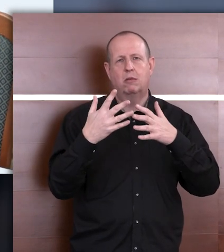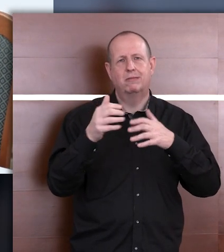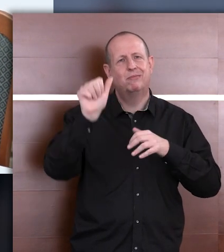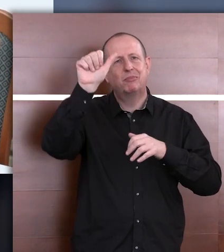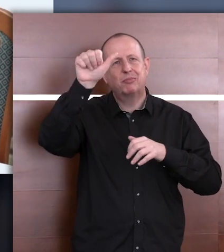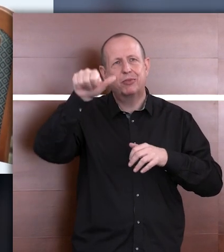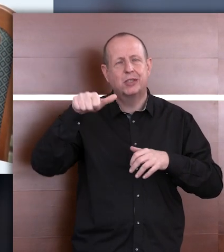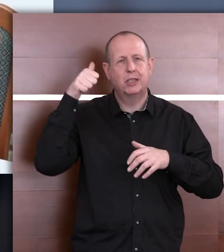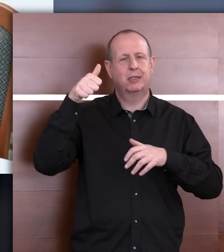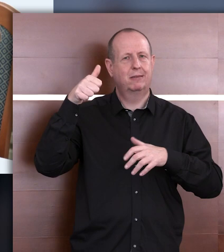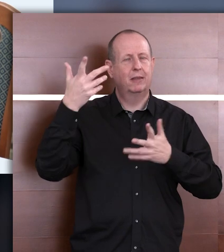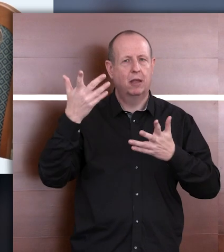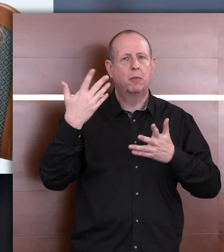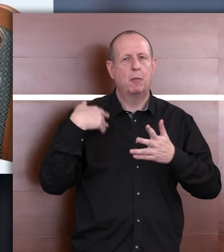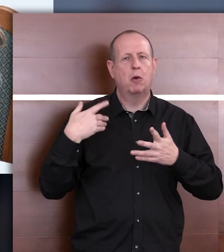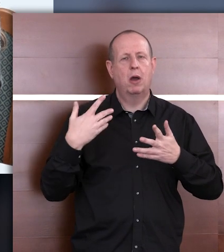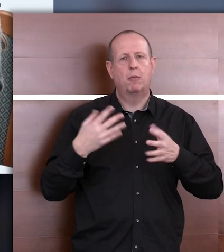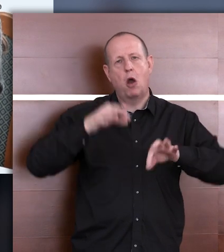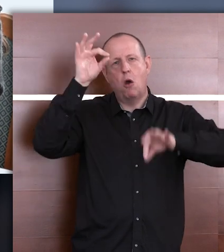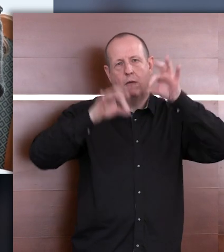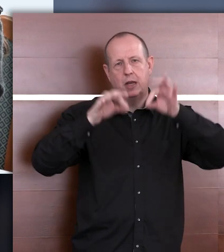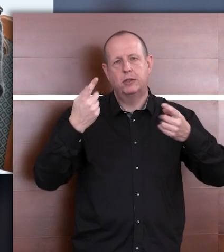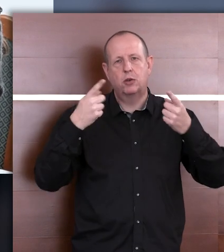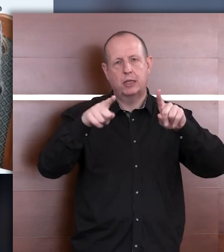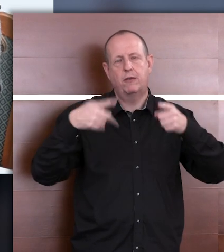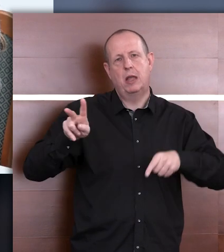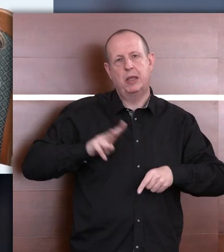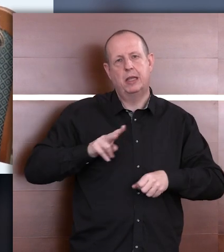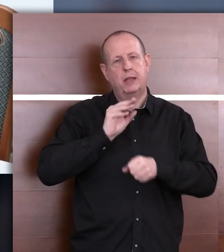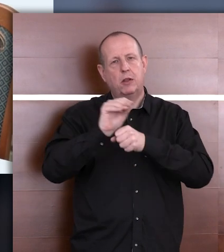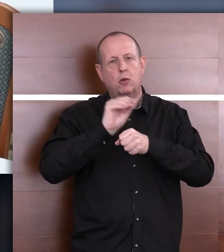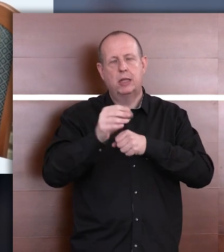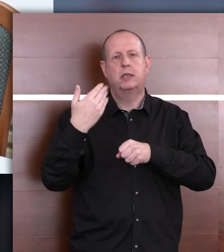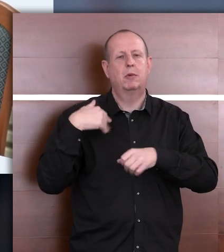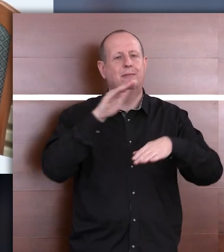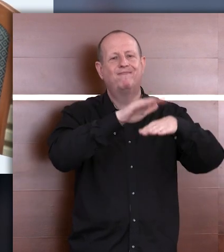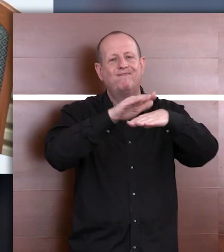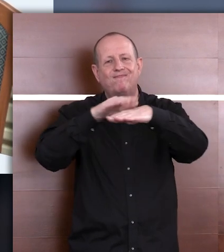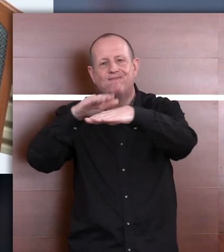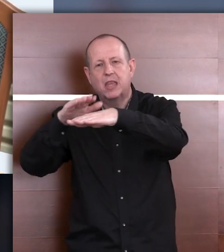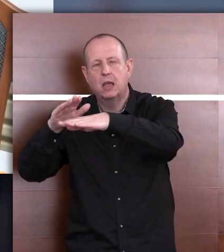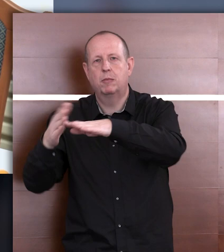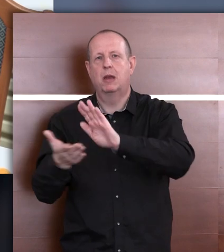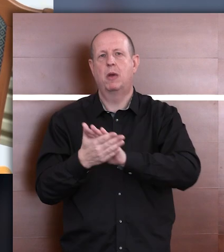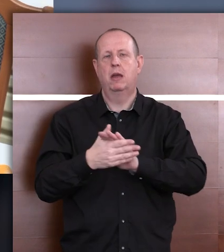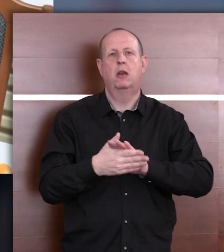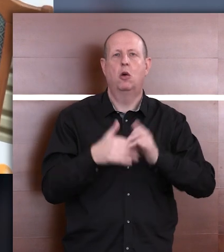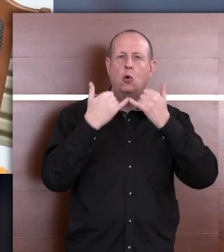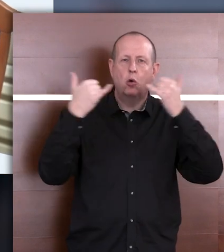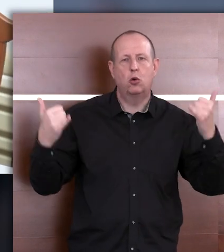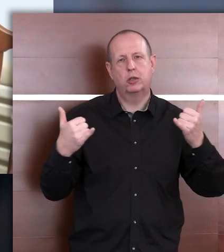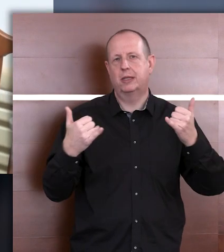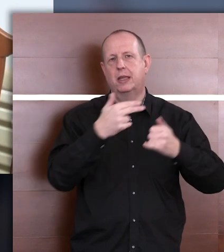zorganizowana przez Ministerstwo Edukacji. No i tam były zgłaszane postulaty o dwujęzyczności, o tym, że